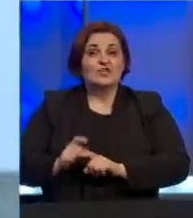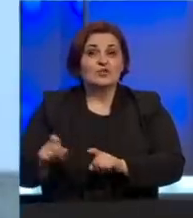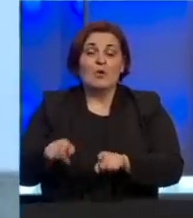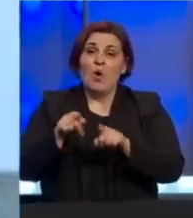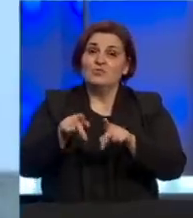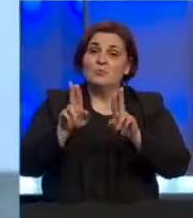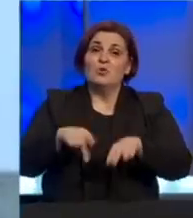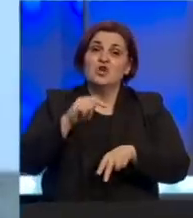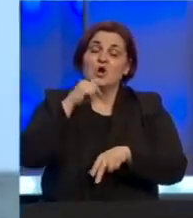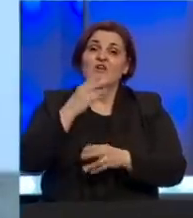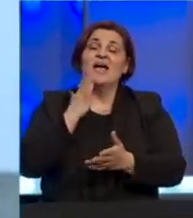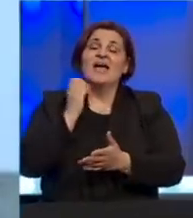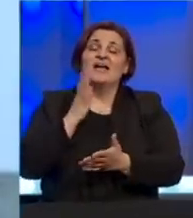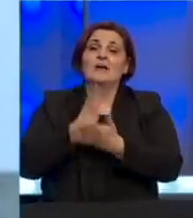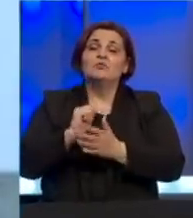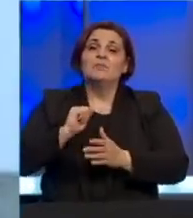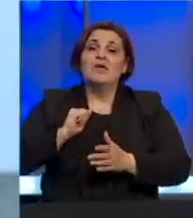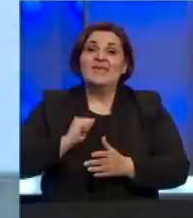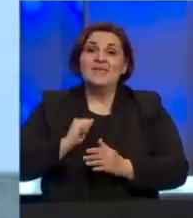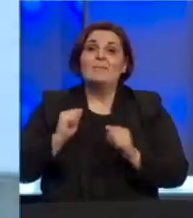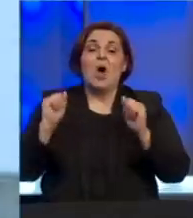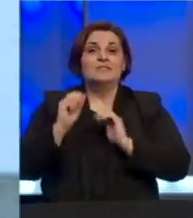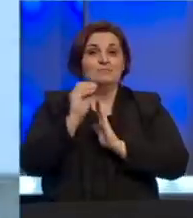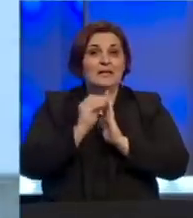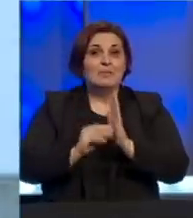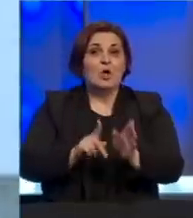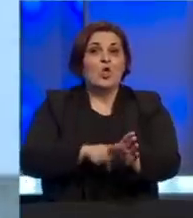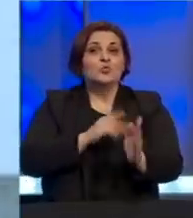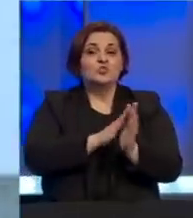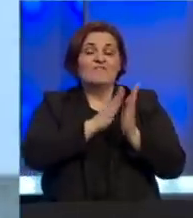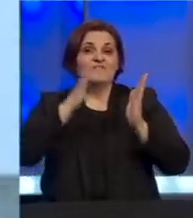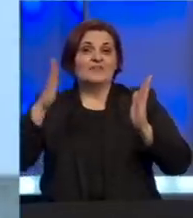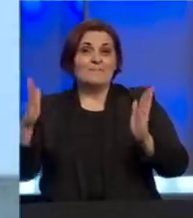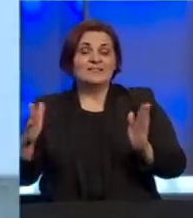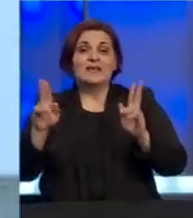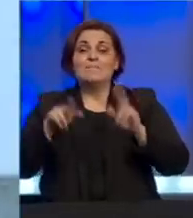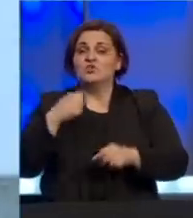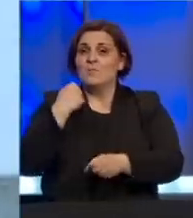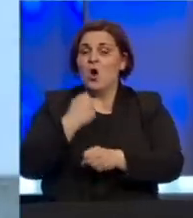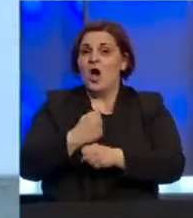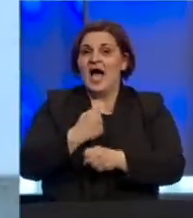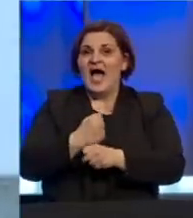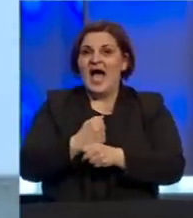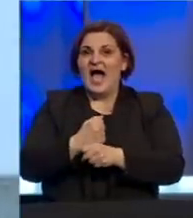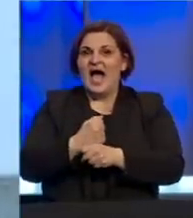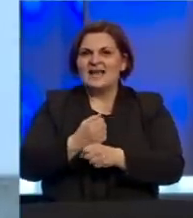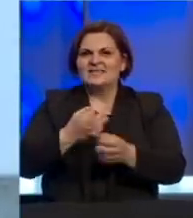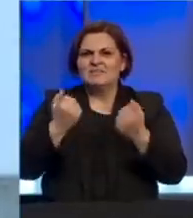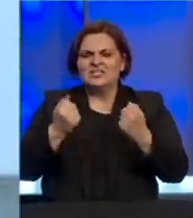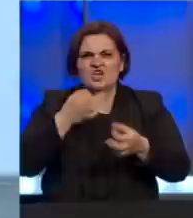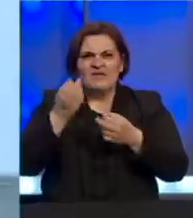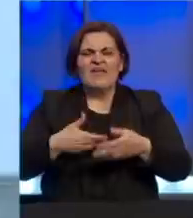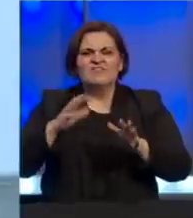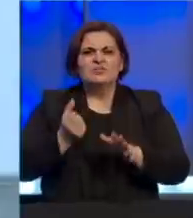o njemu ćemo možete govoriti kada budemo imali, da tako kažemo, ozbiljnije podatke duži vremen svog perioda, kada možemo urati, da tako kažemo, snažnju analizu sa većim